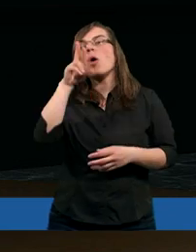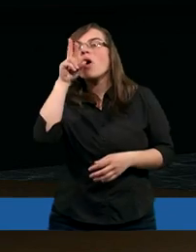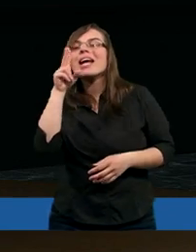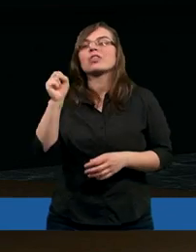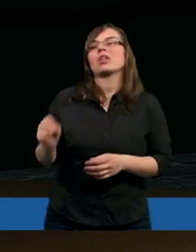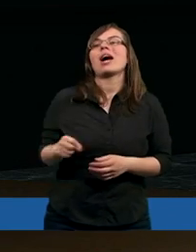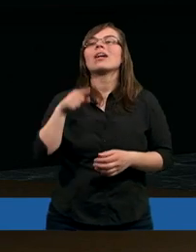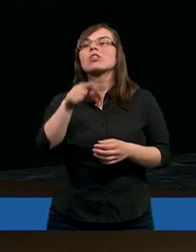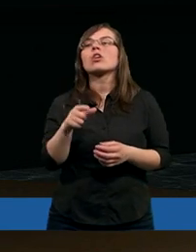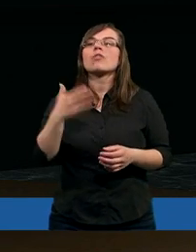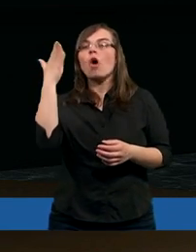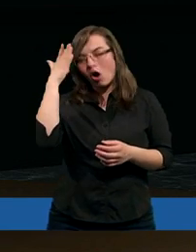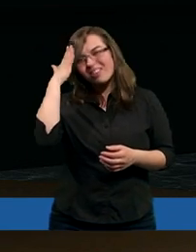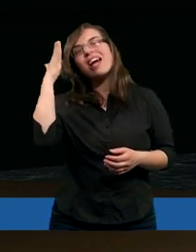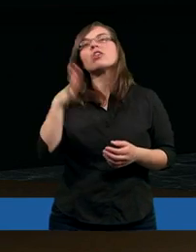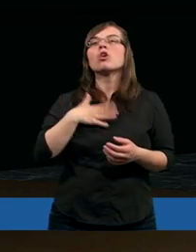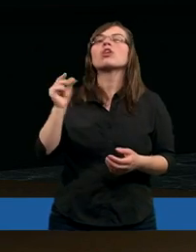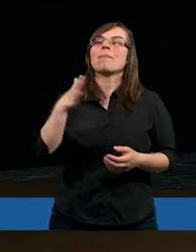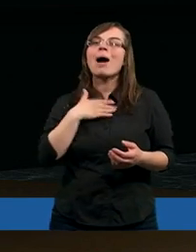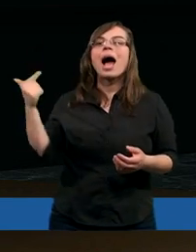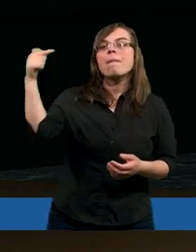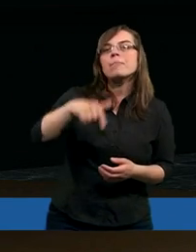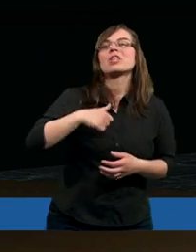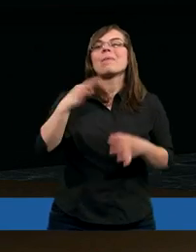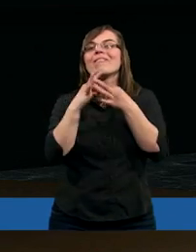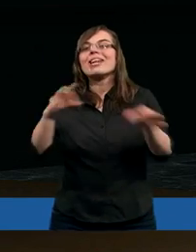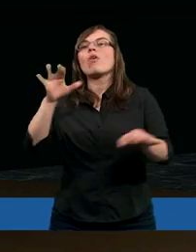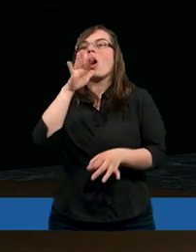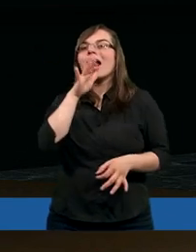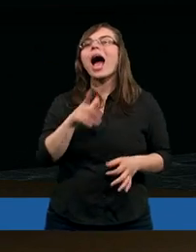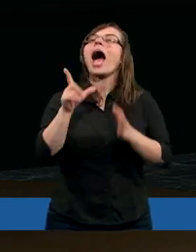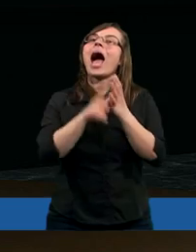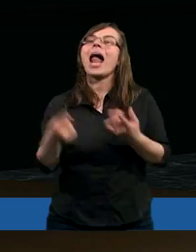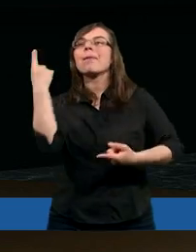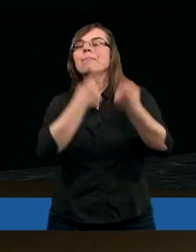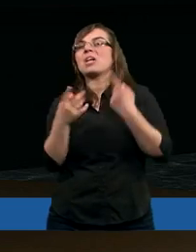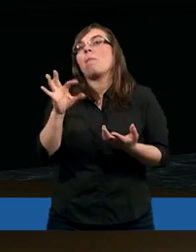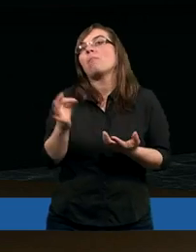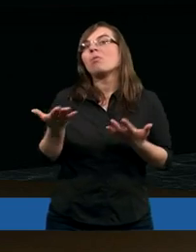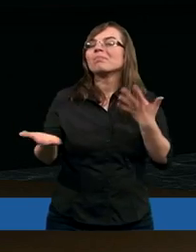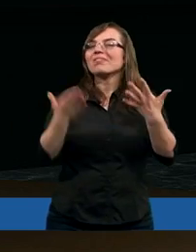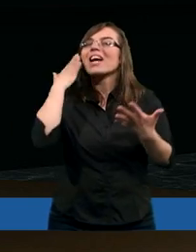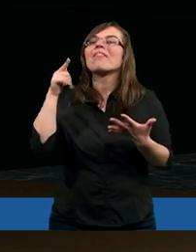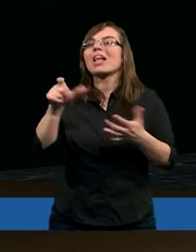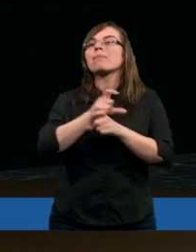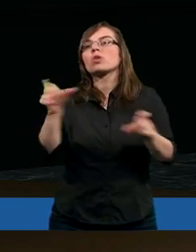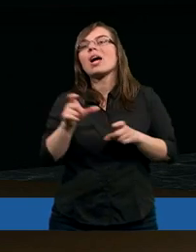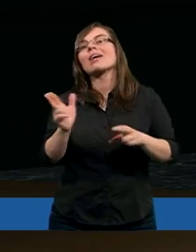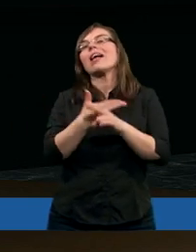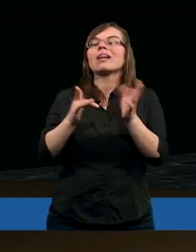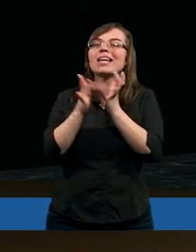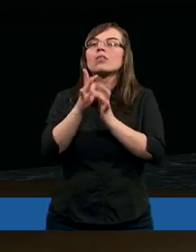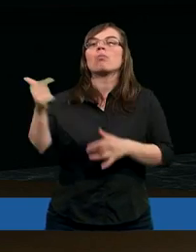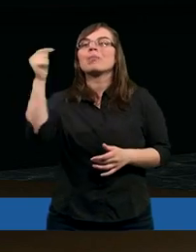naprawdę, co ten Mesjasz ma zrobić. znaczy, że oni wiedzieli, że on ma przyjść, żeby wyzwolić Izraela. No ale myśleli, bo wiemy, że w tamtych czasach, kiedy